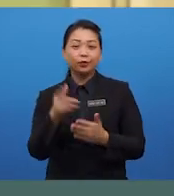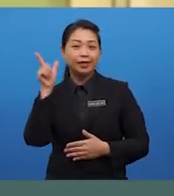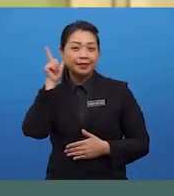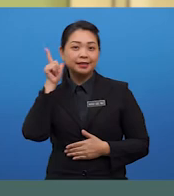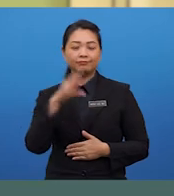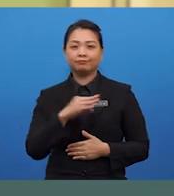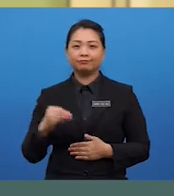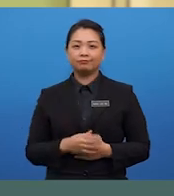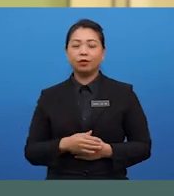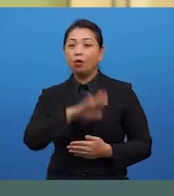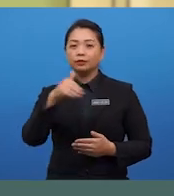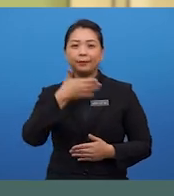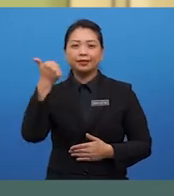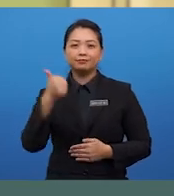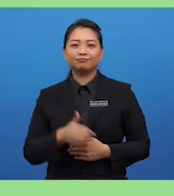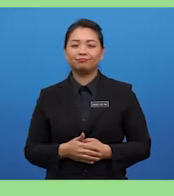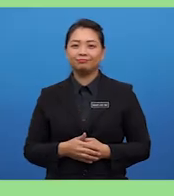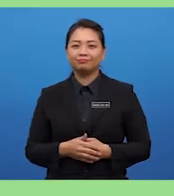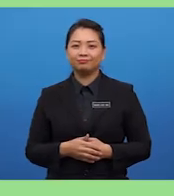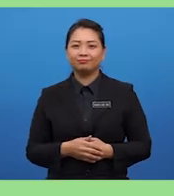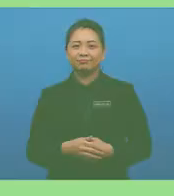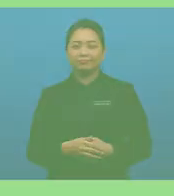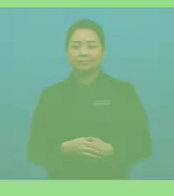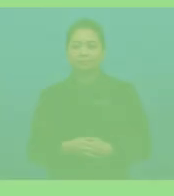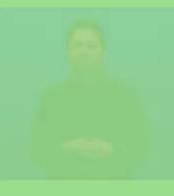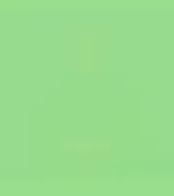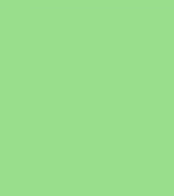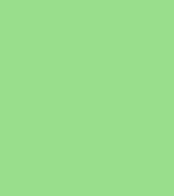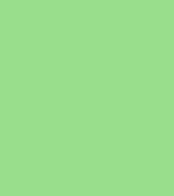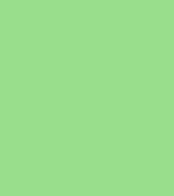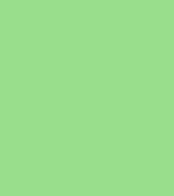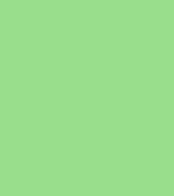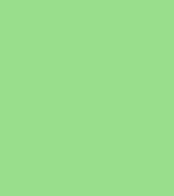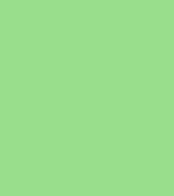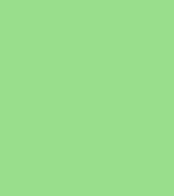listening, and all the best. and all